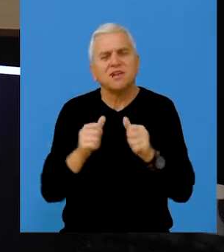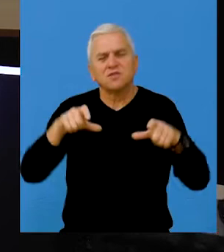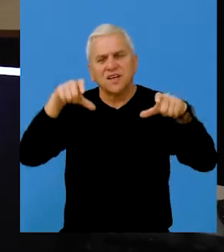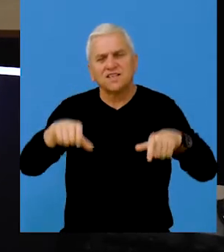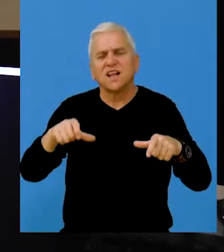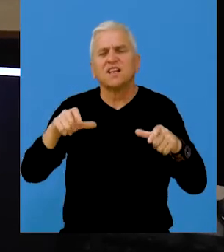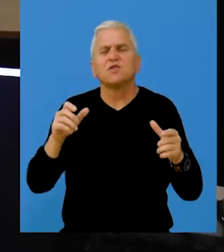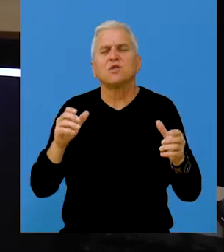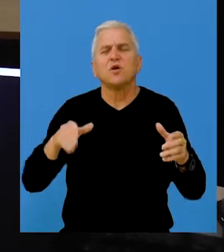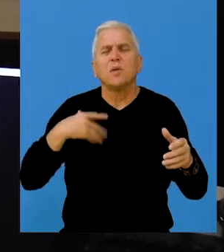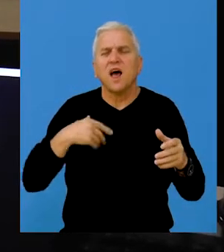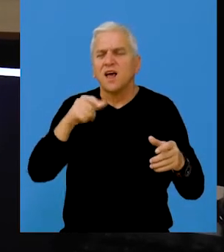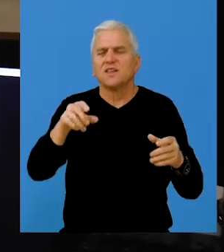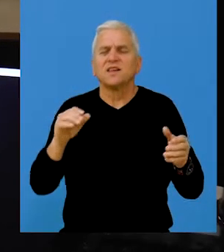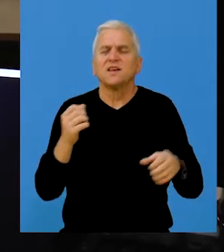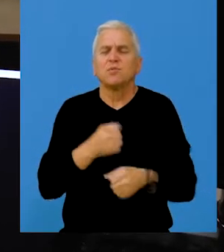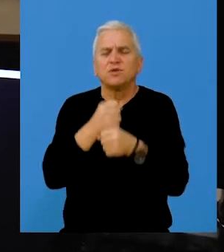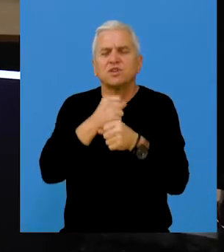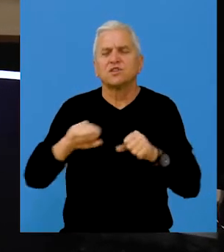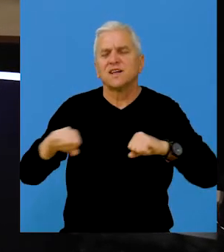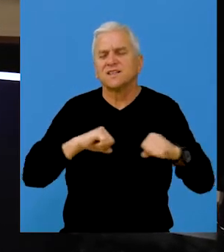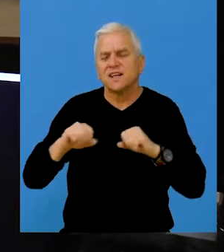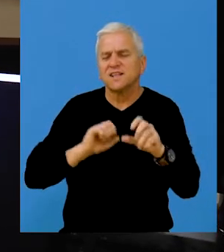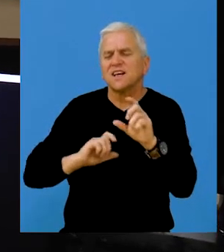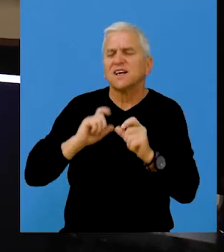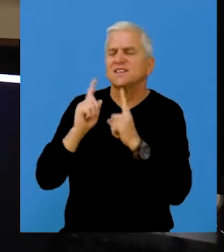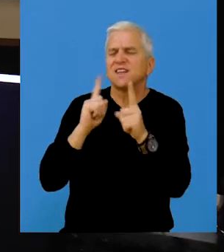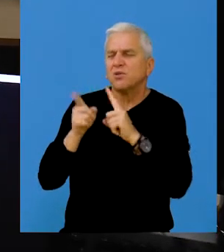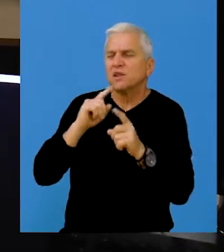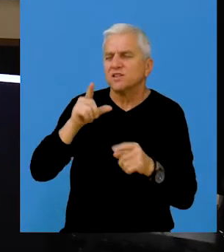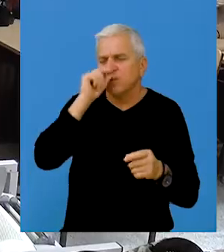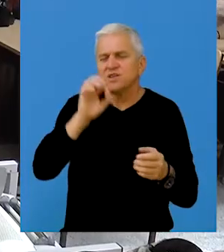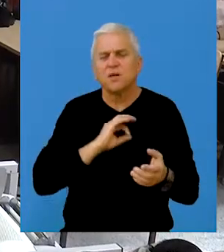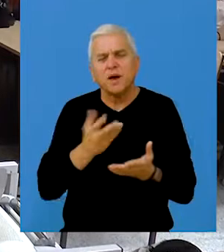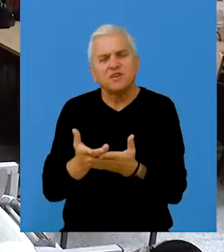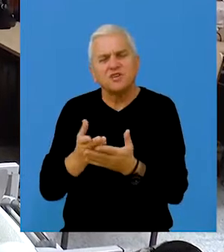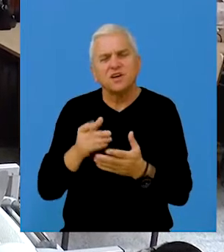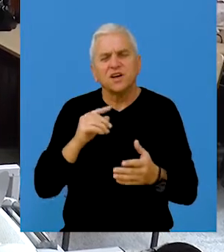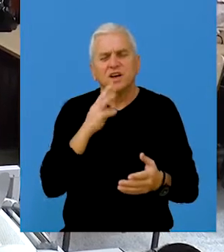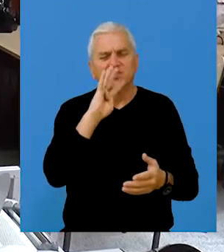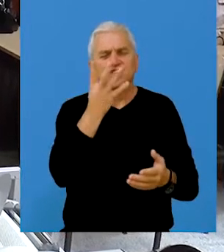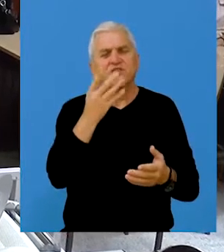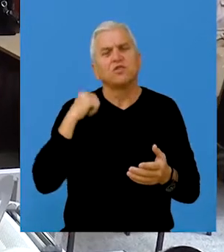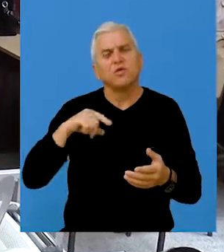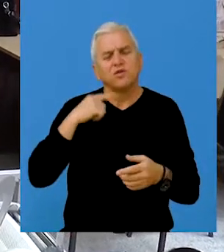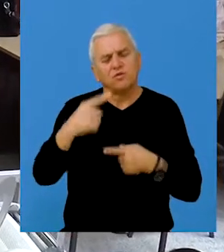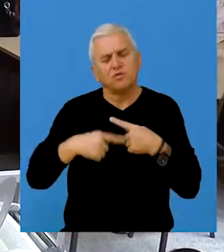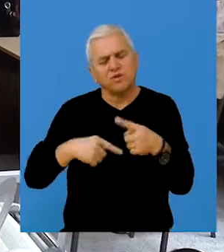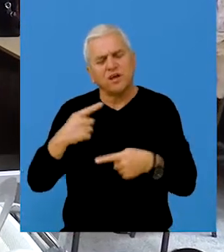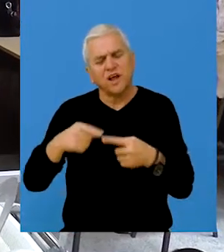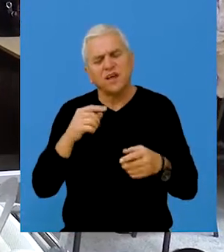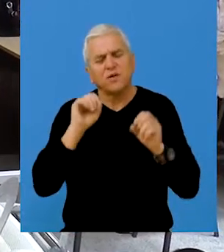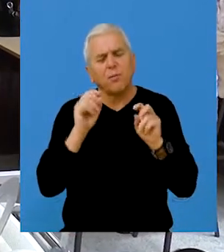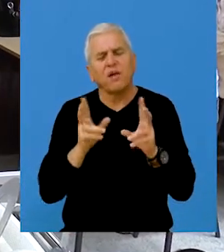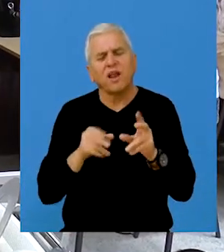Beče, a uz financijsku podršku Saveta za bezbednost saobraćaja opštine Beče, organizovao je četvrtu godinu za redom